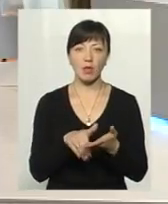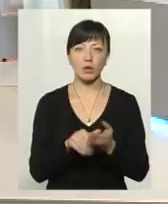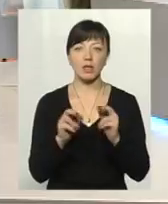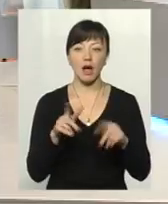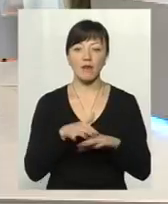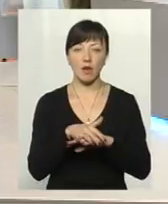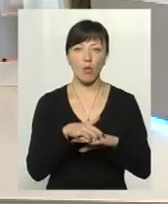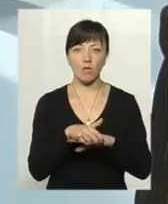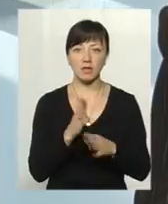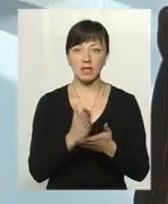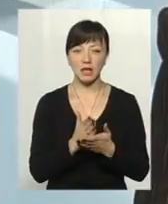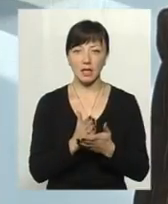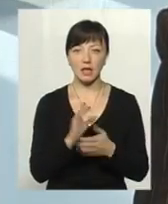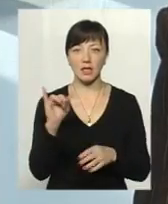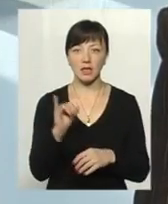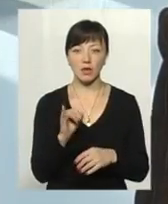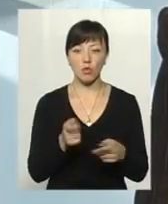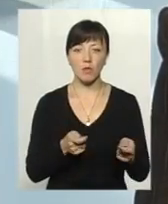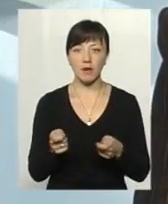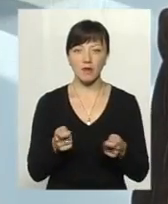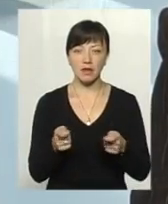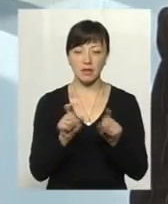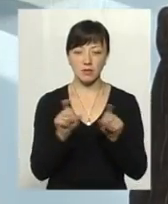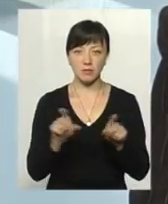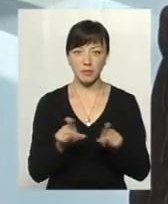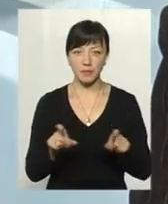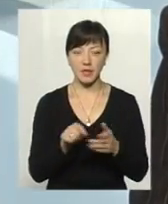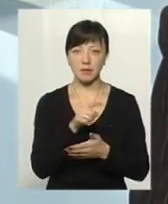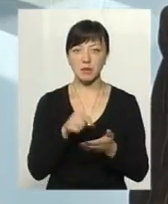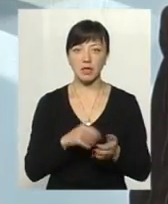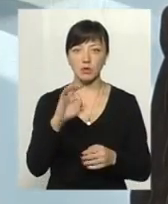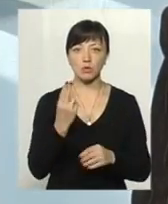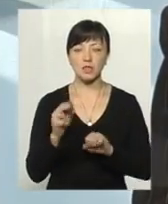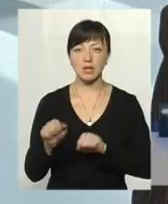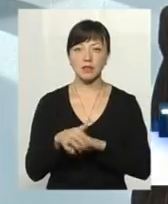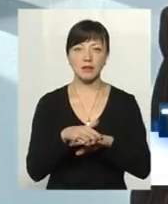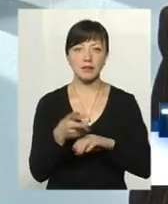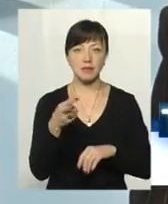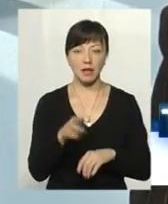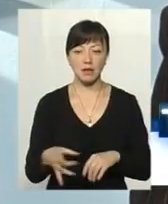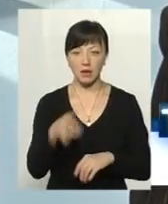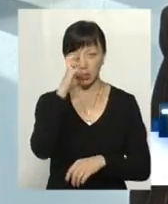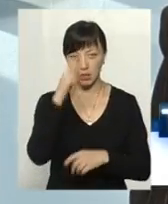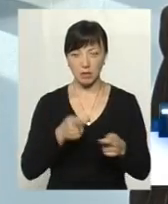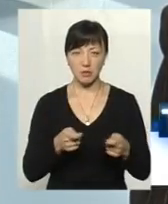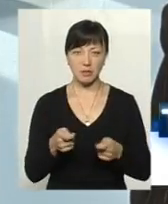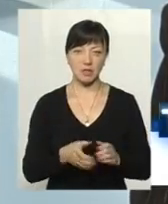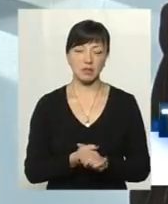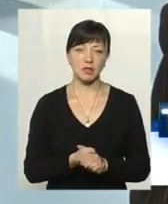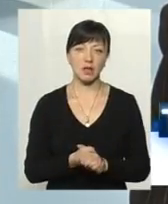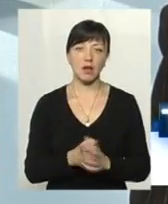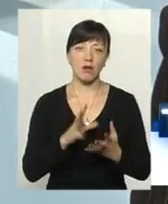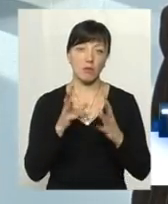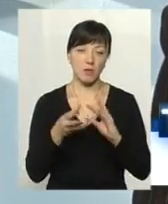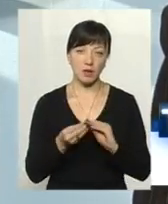вираховується». Є, зокрема, і в управліннях, структурних підрозділах з питань соціального захисту населення, райдержадміністрації, місцево-конкомі. В